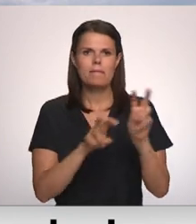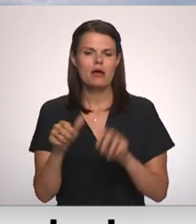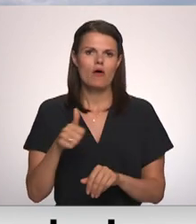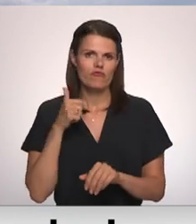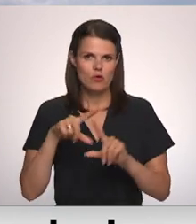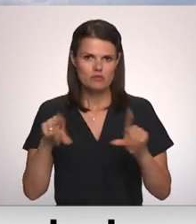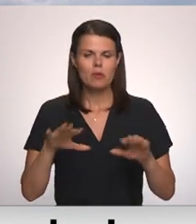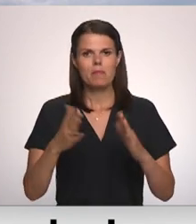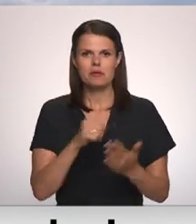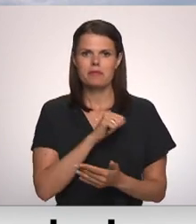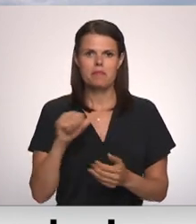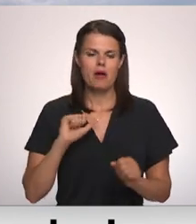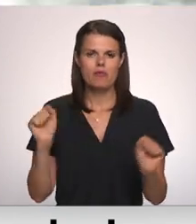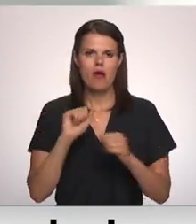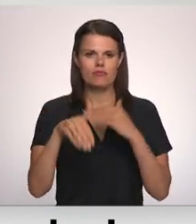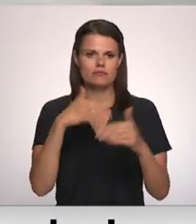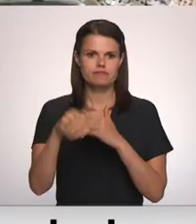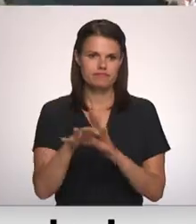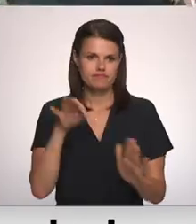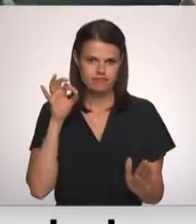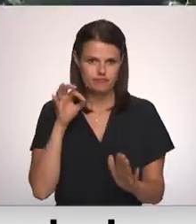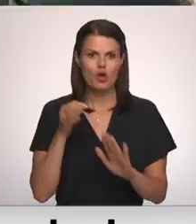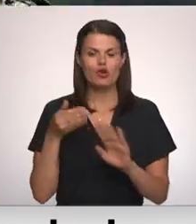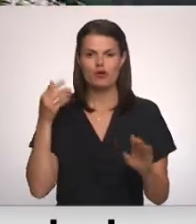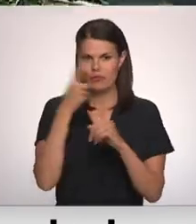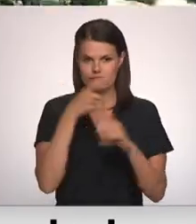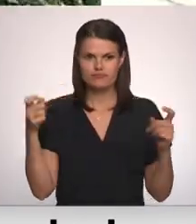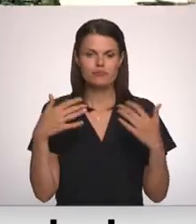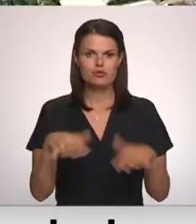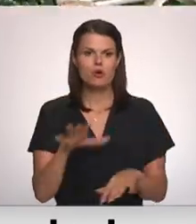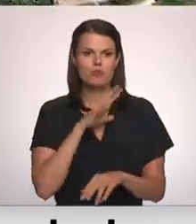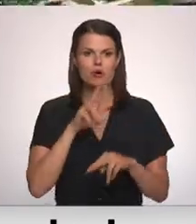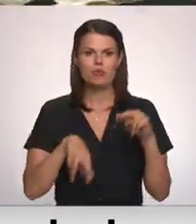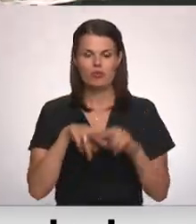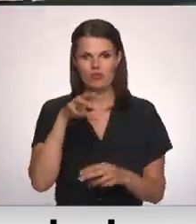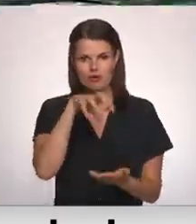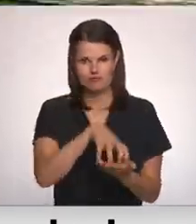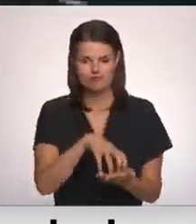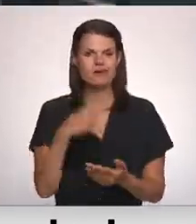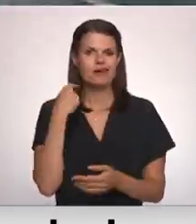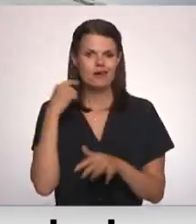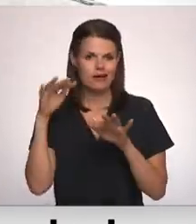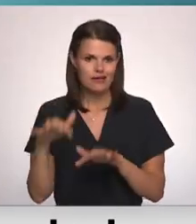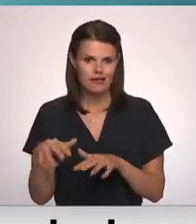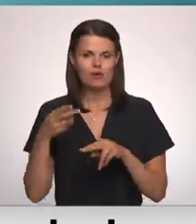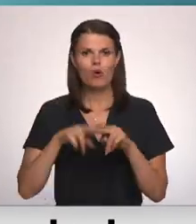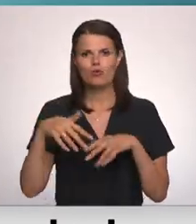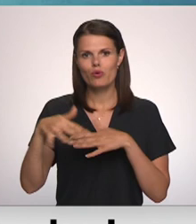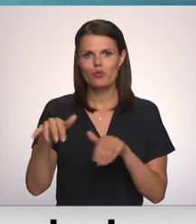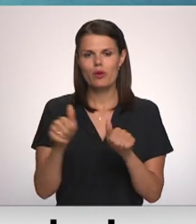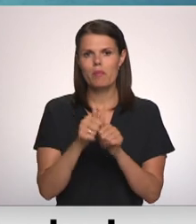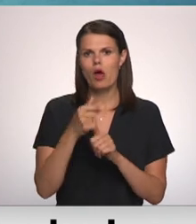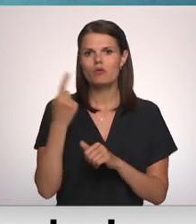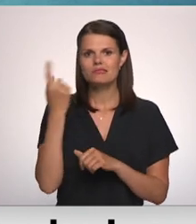bet gan izvēlēsies to pātrinātā kārtībā. Iepriekš ziņots, ka termināļus piedāvāts attīstīti Rīgā un Jūrā pie Saukrastiem.